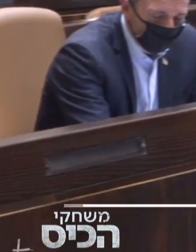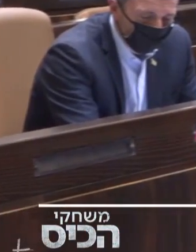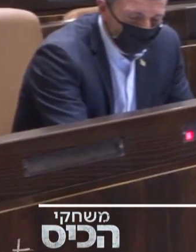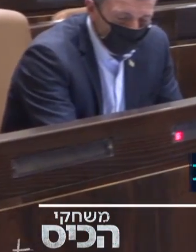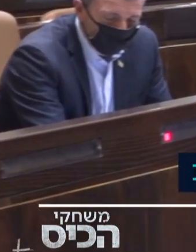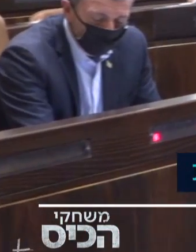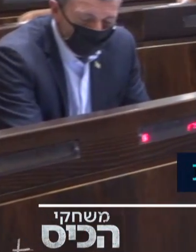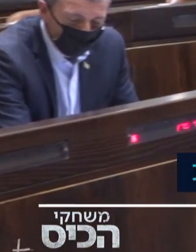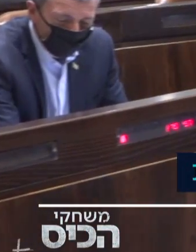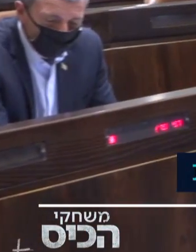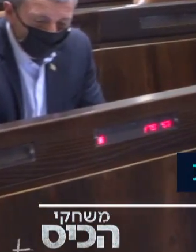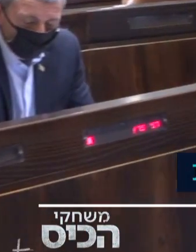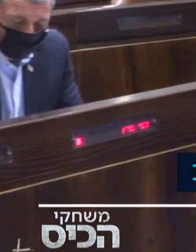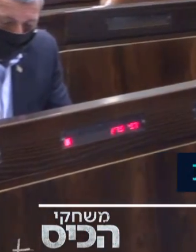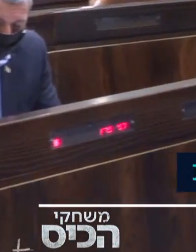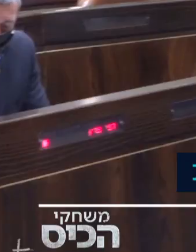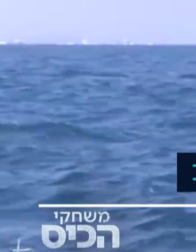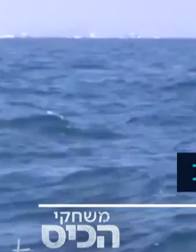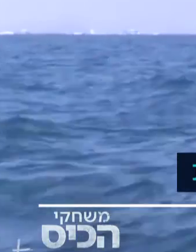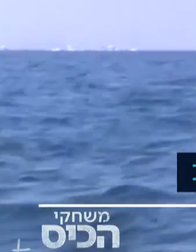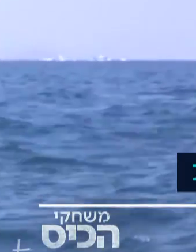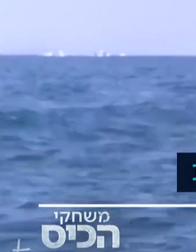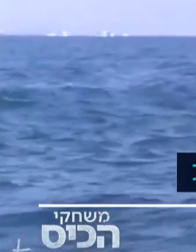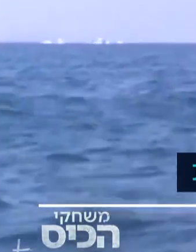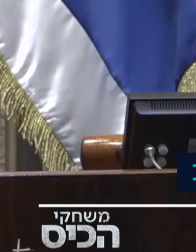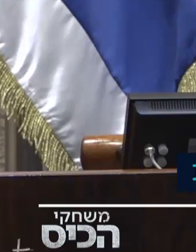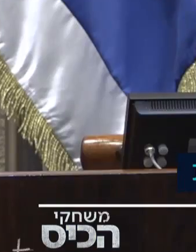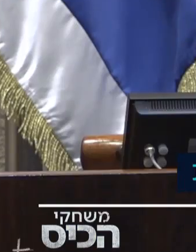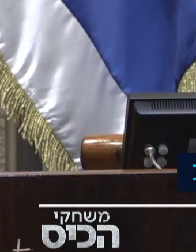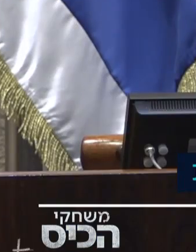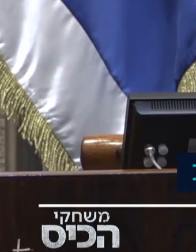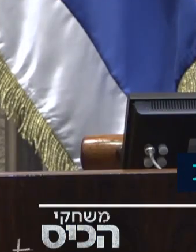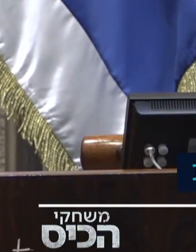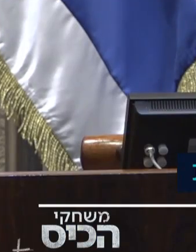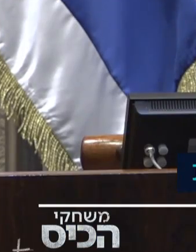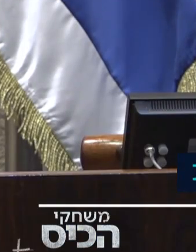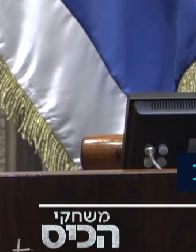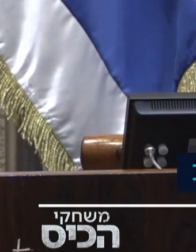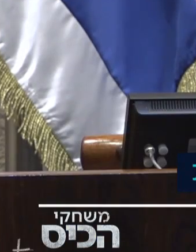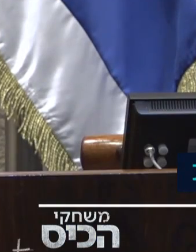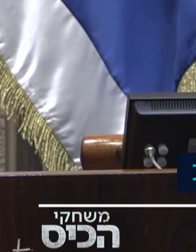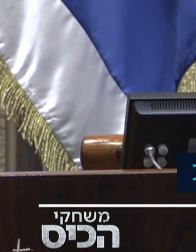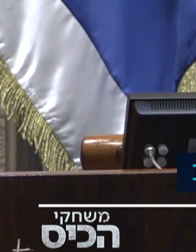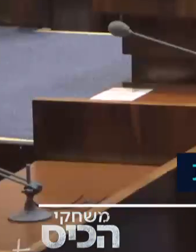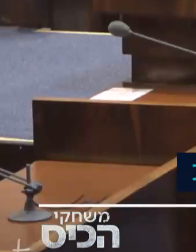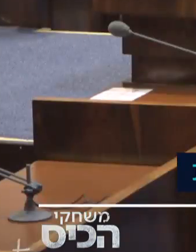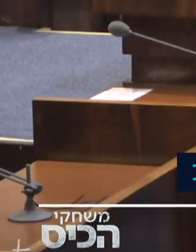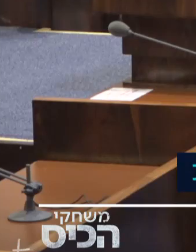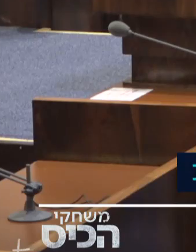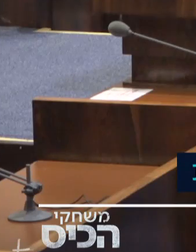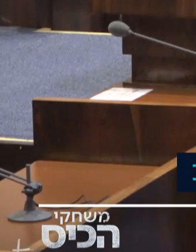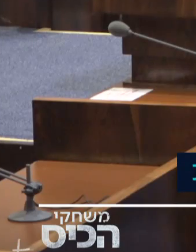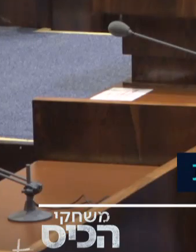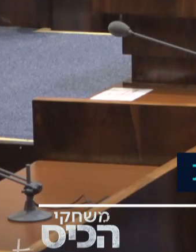הכנסת השראה היום הקמת ועדת חקירה פרלמנטרית על פרשת הצוללות. מיד לאחר מכן הכריז יושב ראש הכנסת יריב לוין, כי הצבעה